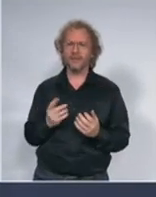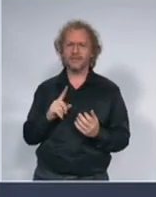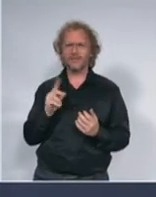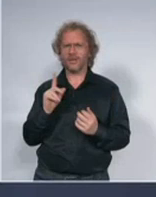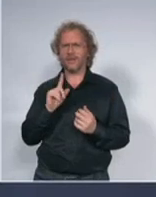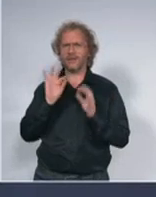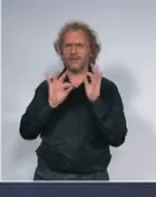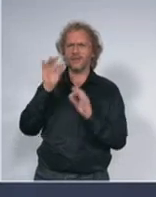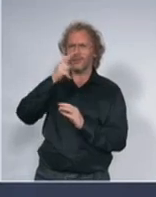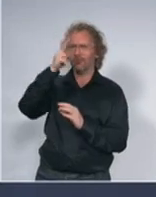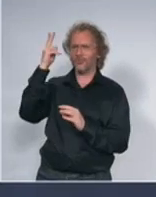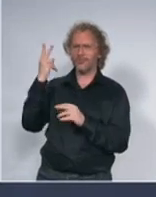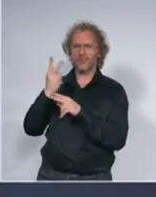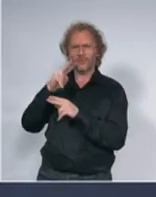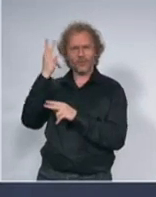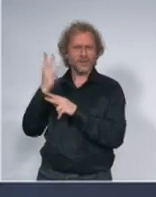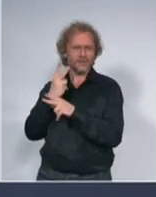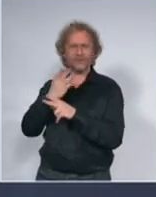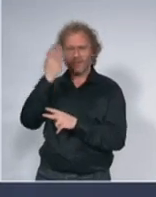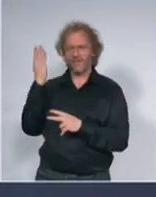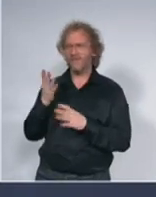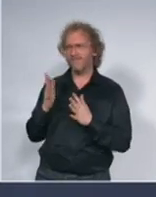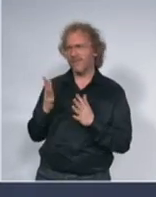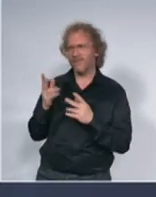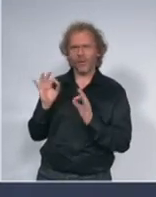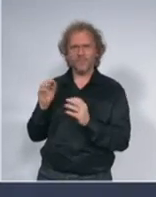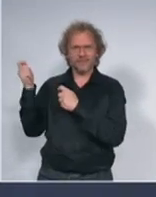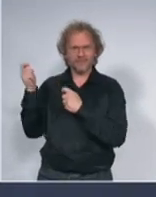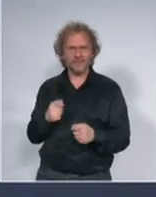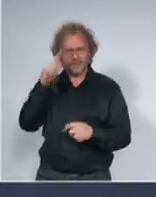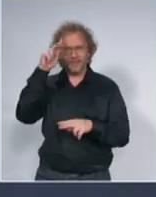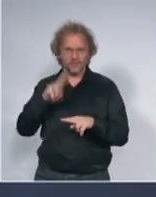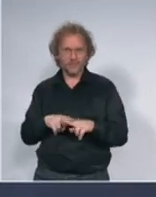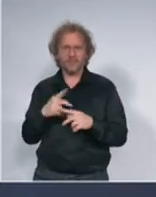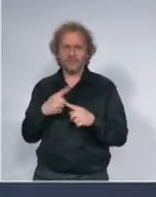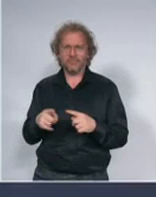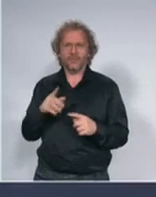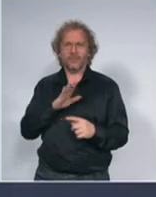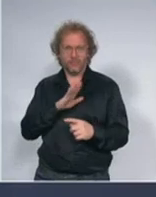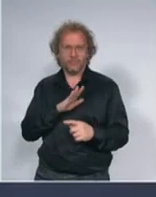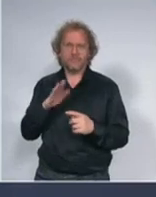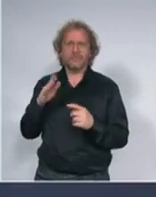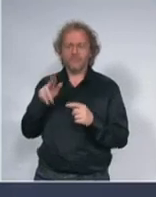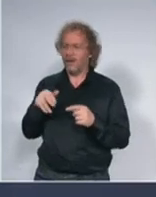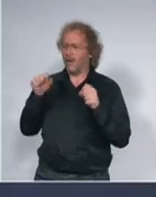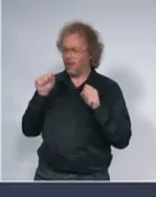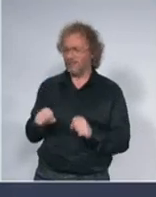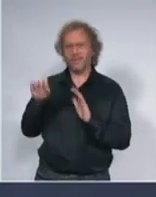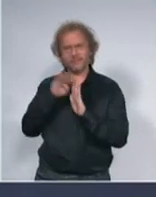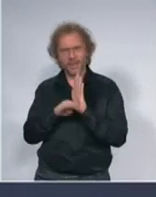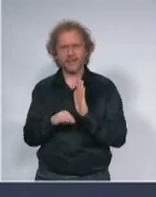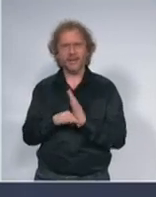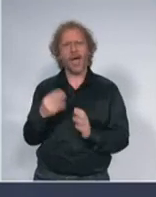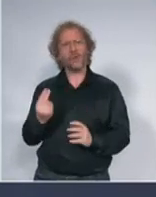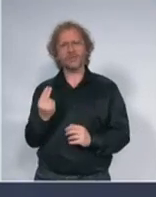u tim zemljama normalno da se to uvodi zato što su ozbiljne zemlje i imaju ozbiljne mere a u Srbiji valjda to nije normalno